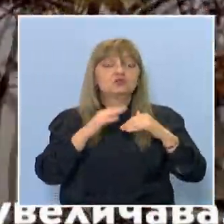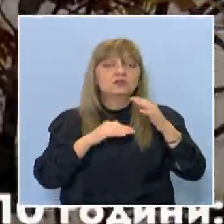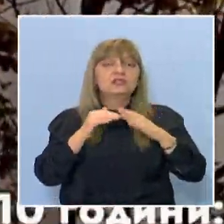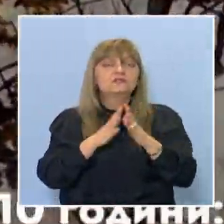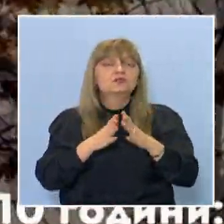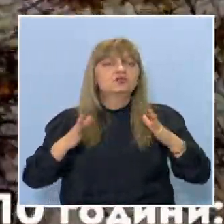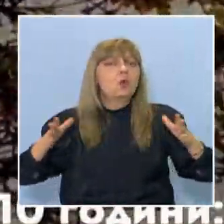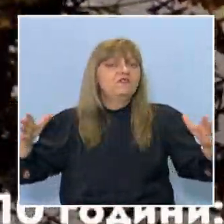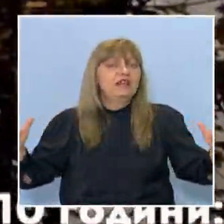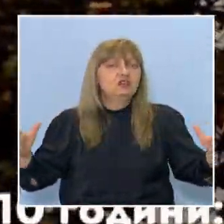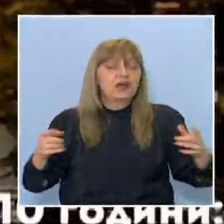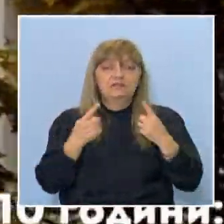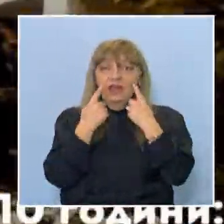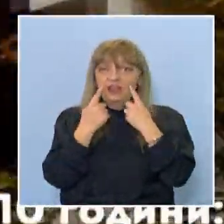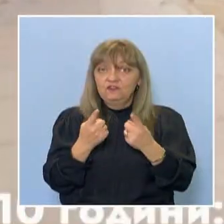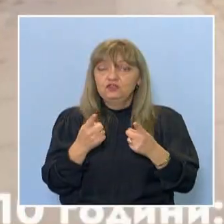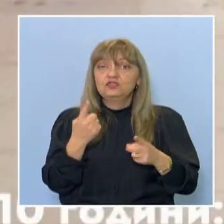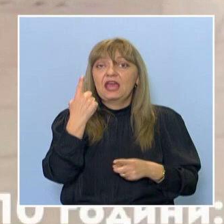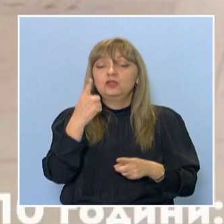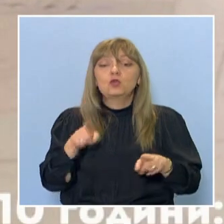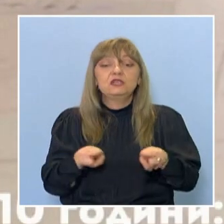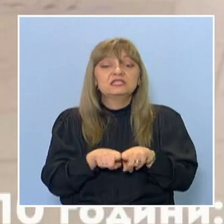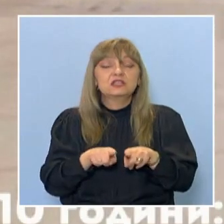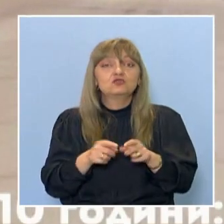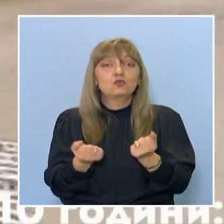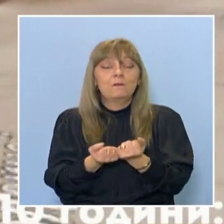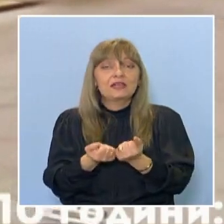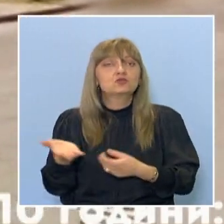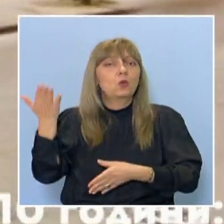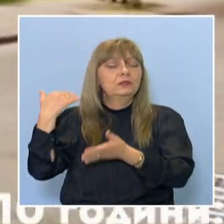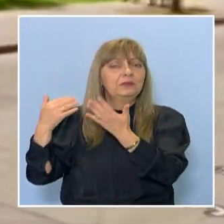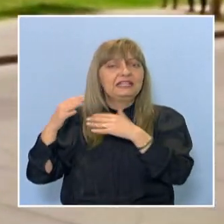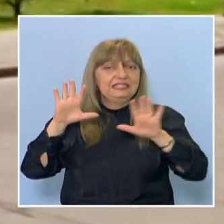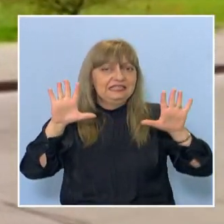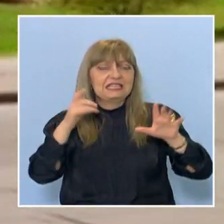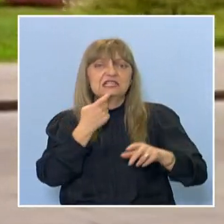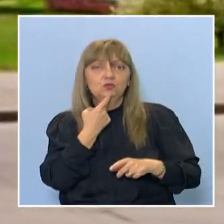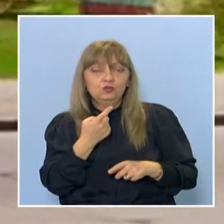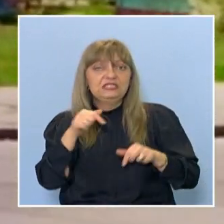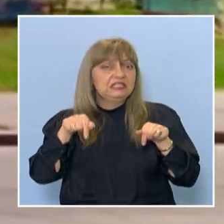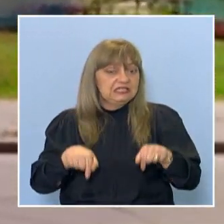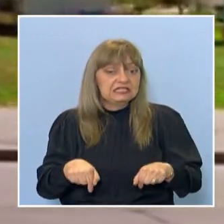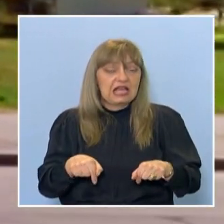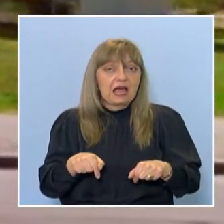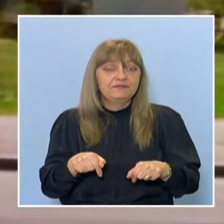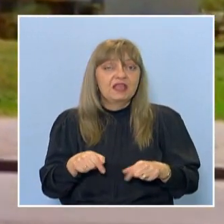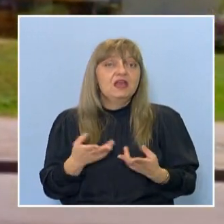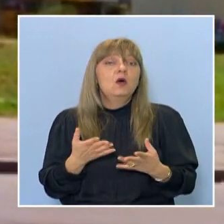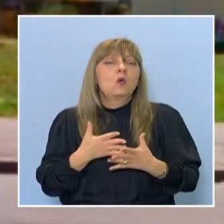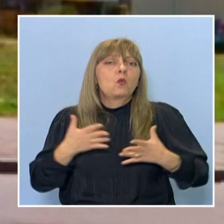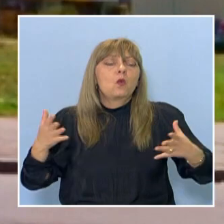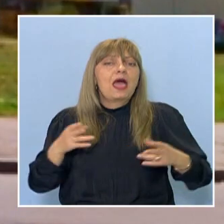увеличава. Вижте едно и също място от сега и от преди 10 години. Разликата е видима.